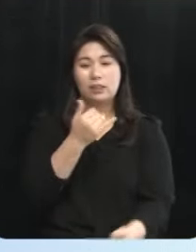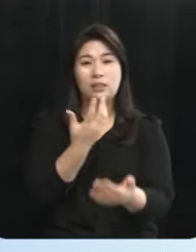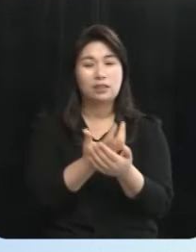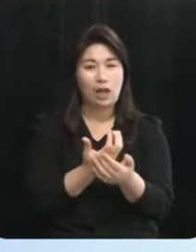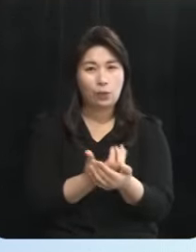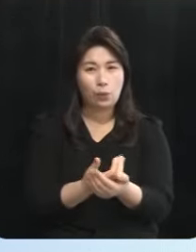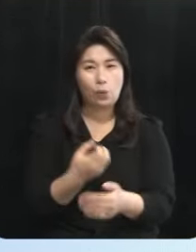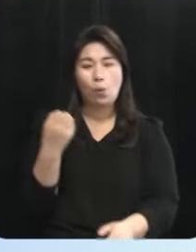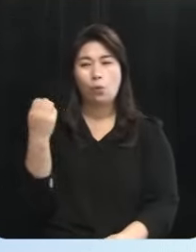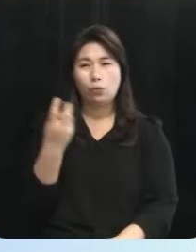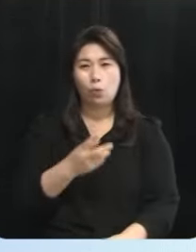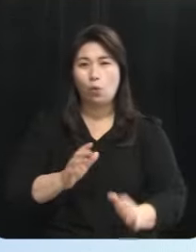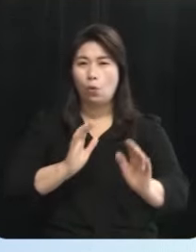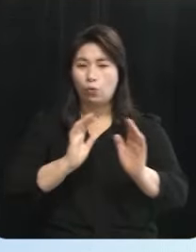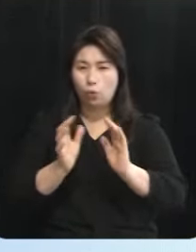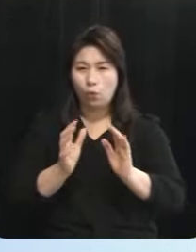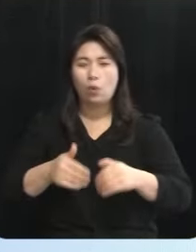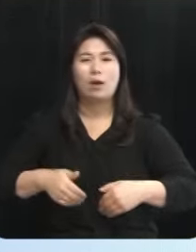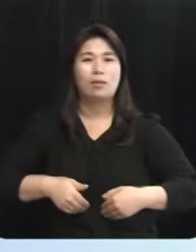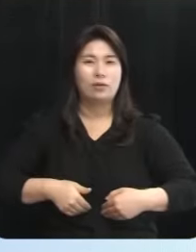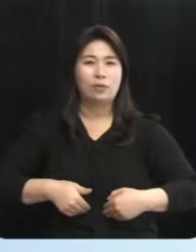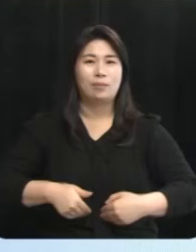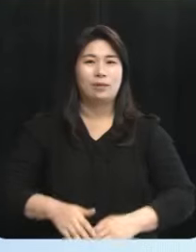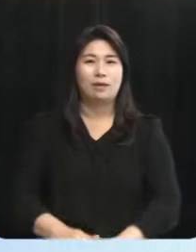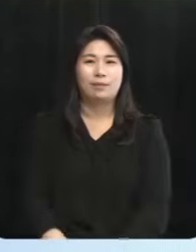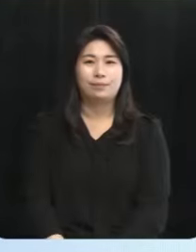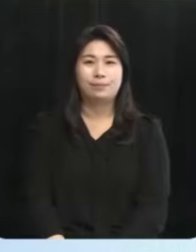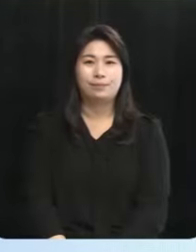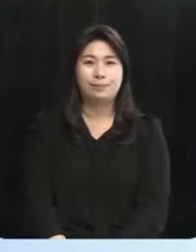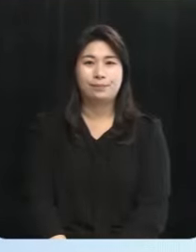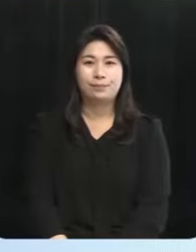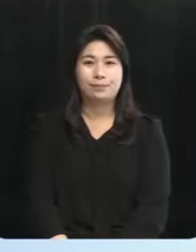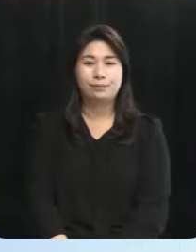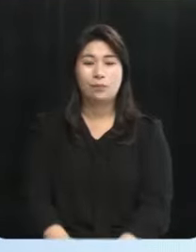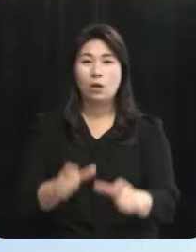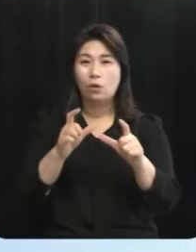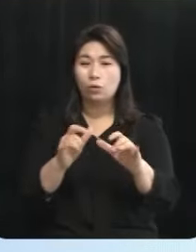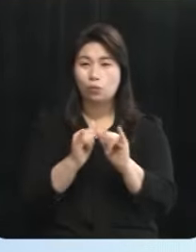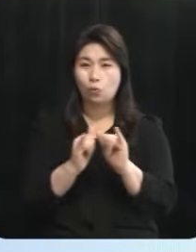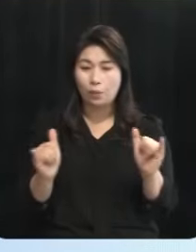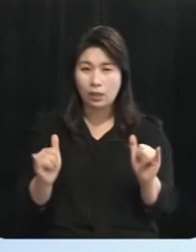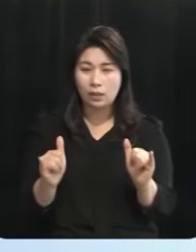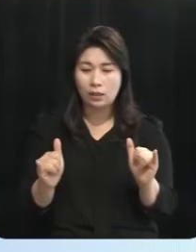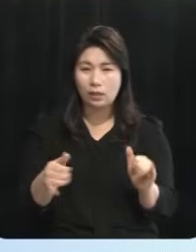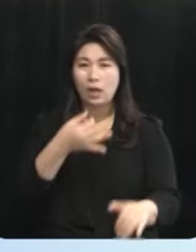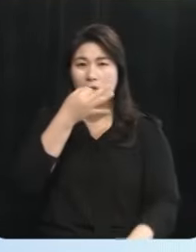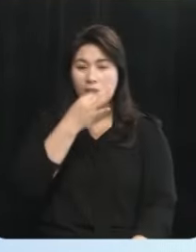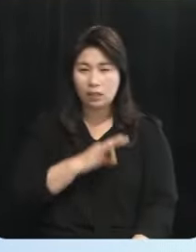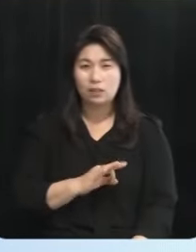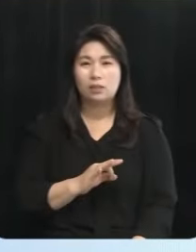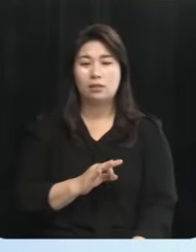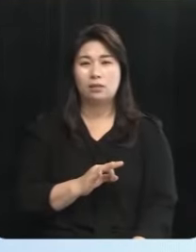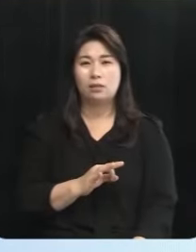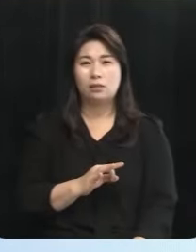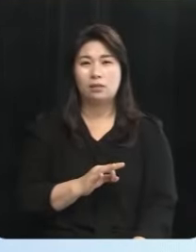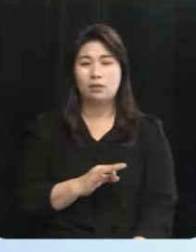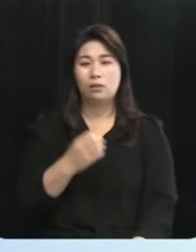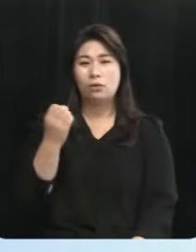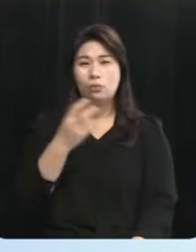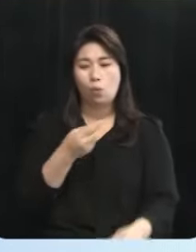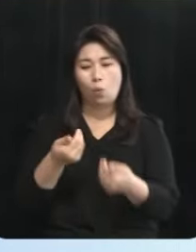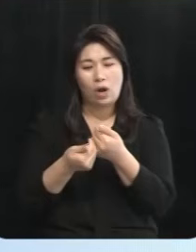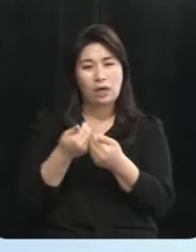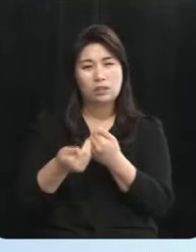그리고 토론, 숙의 과정이 필요하다고 생각합니다 도민들의 이익을 최대 그리고